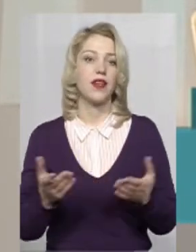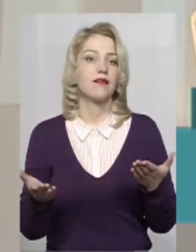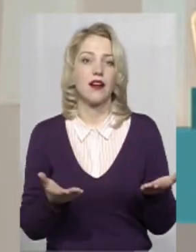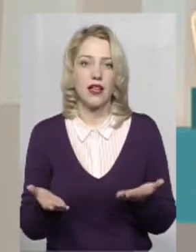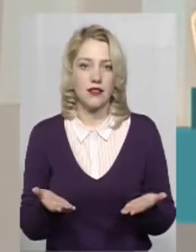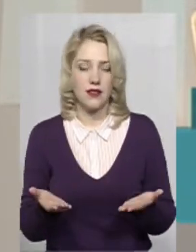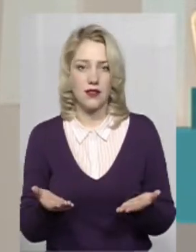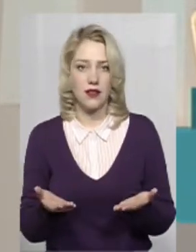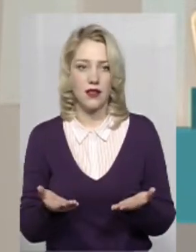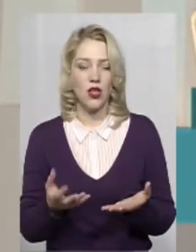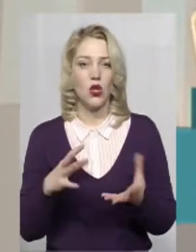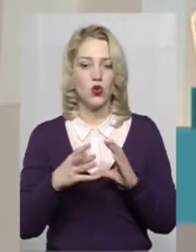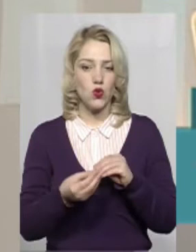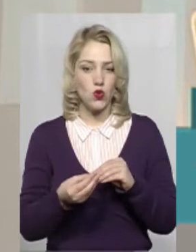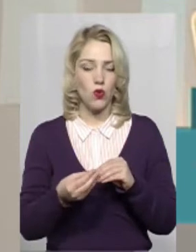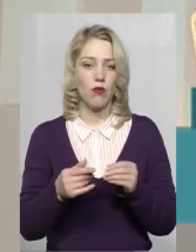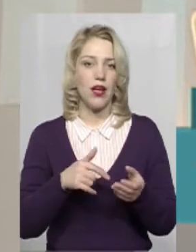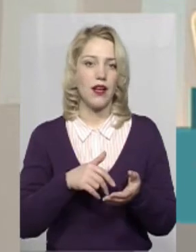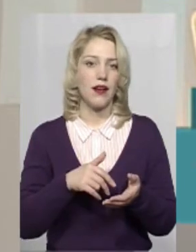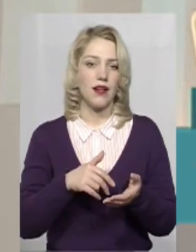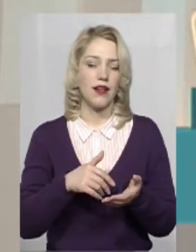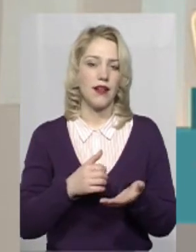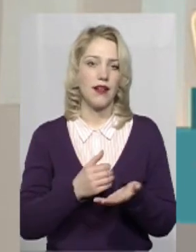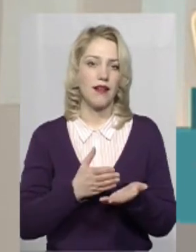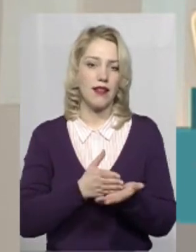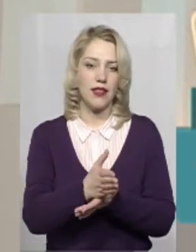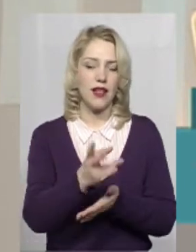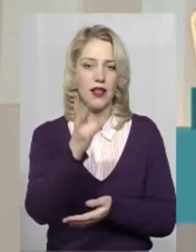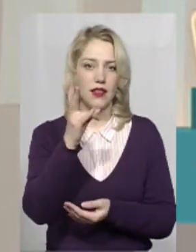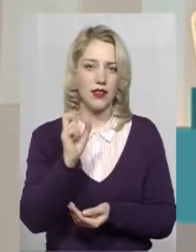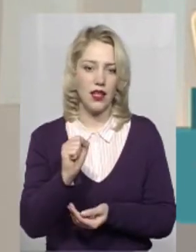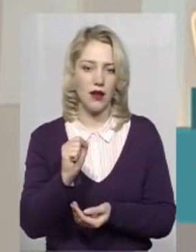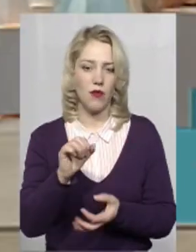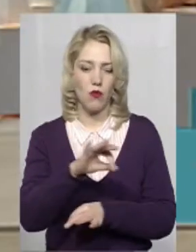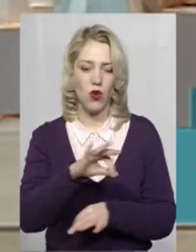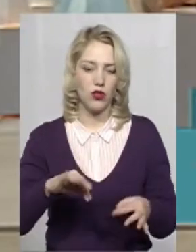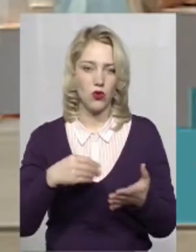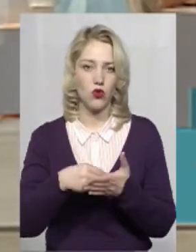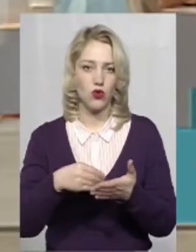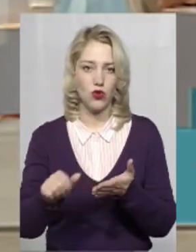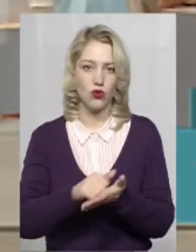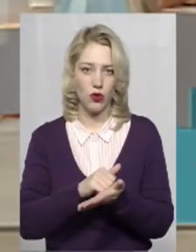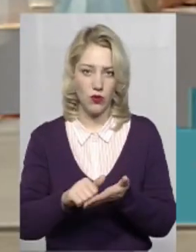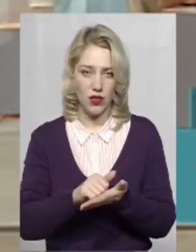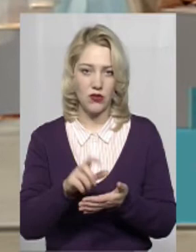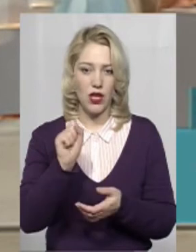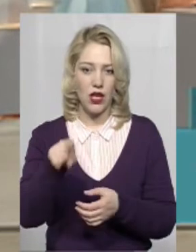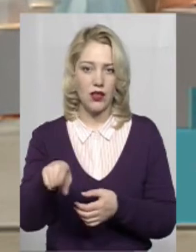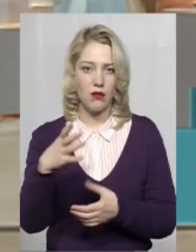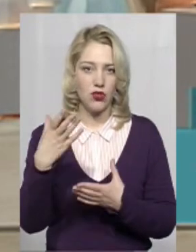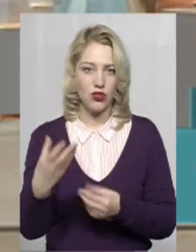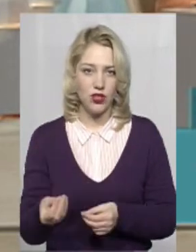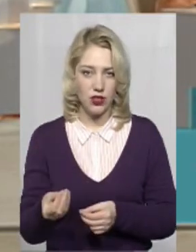якась сума пішла на проєктну кошторисну документацію. Там ще